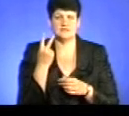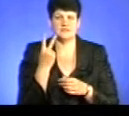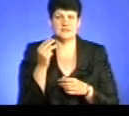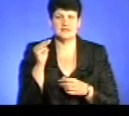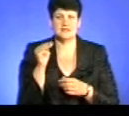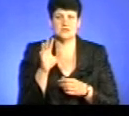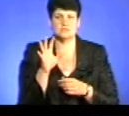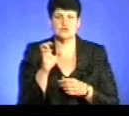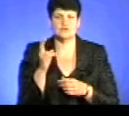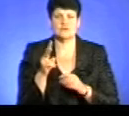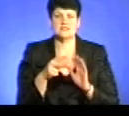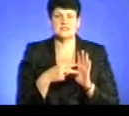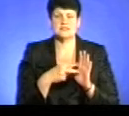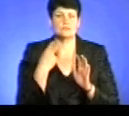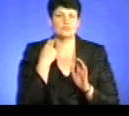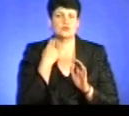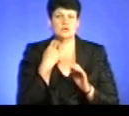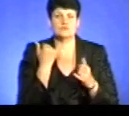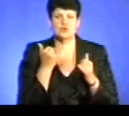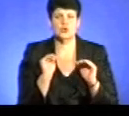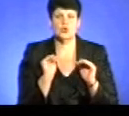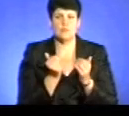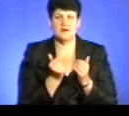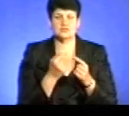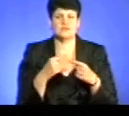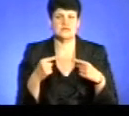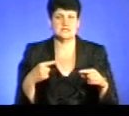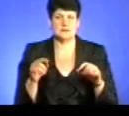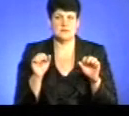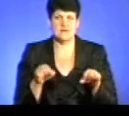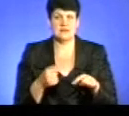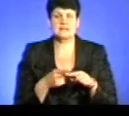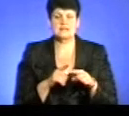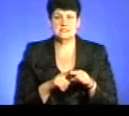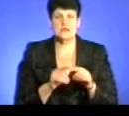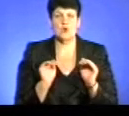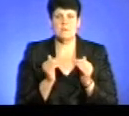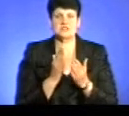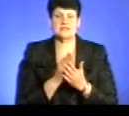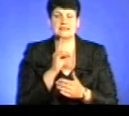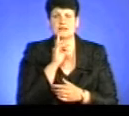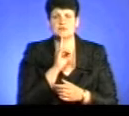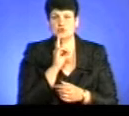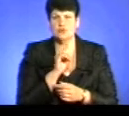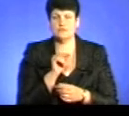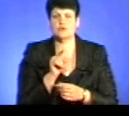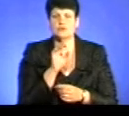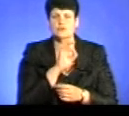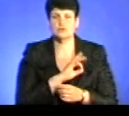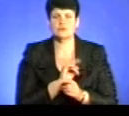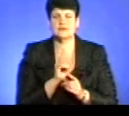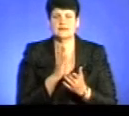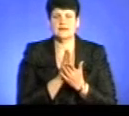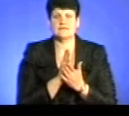боржників на сьогоднішній день обмежені у тих чи інших правах. Знову таки, це обмеження є тимчасовим, і воно застосовується на момент